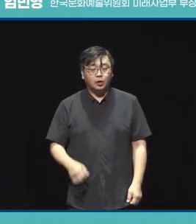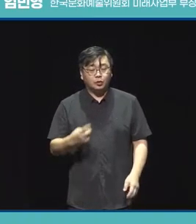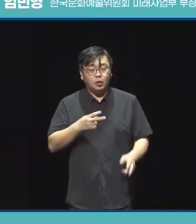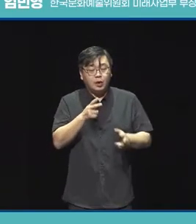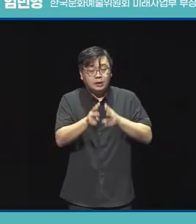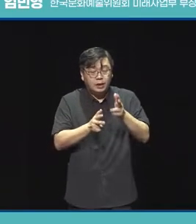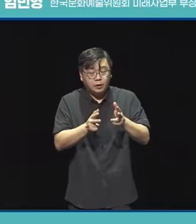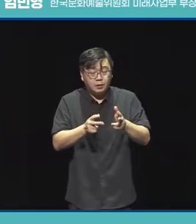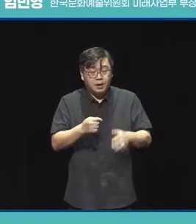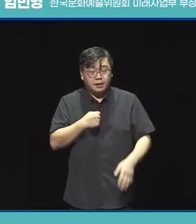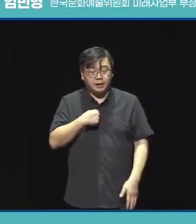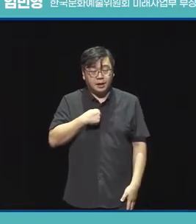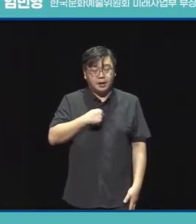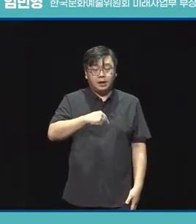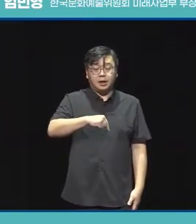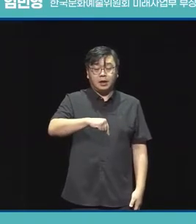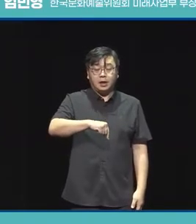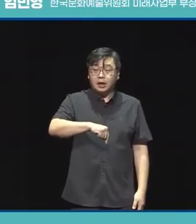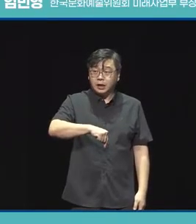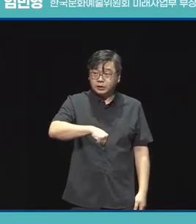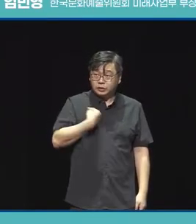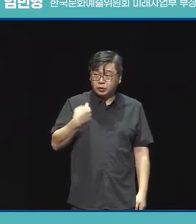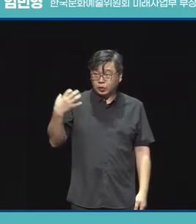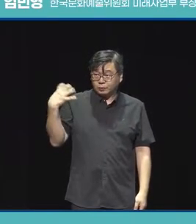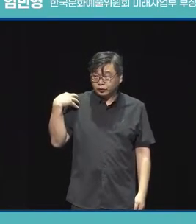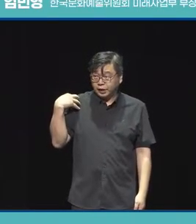자부담에 대한 의무 편성이 없습니다